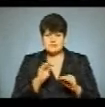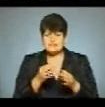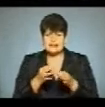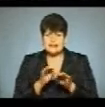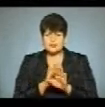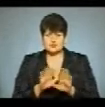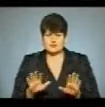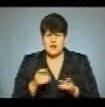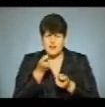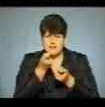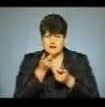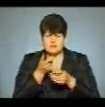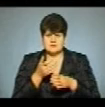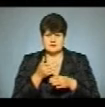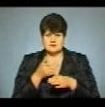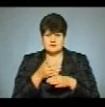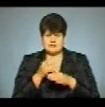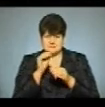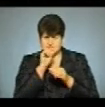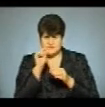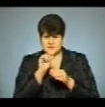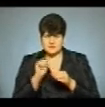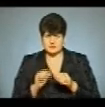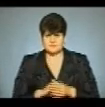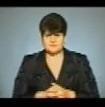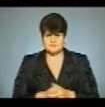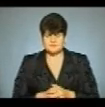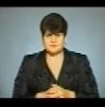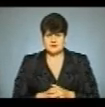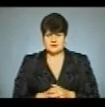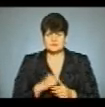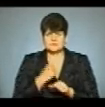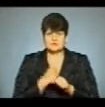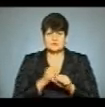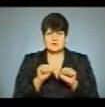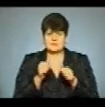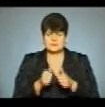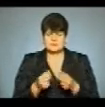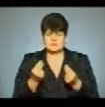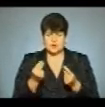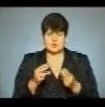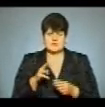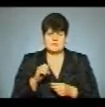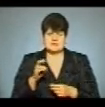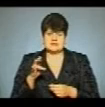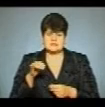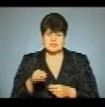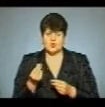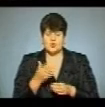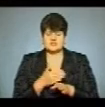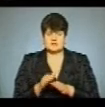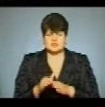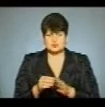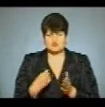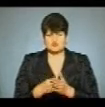настільки дрібнити формат, щоб їх було більше. Виготовили пам'ятник за кошти меценатів та гроші, виділені з